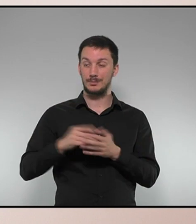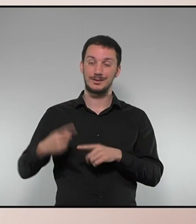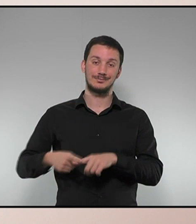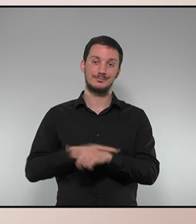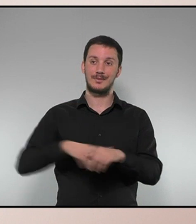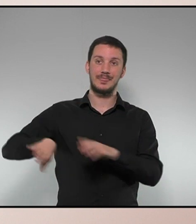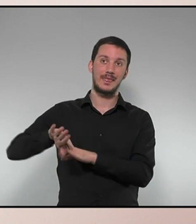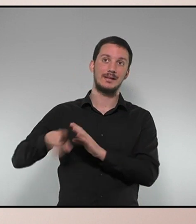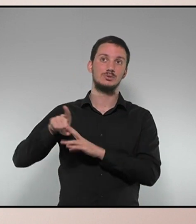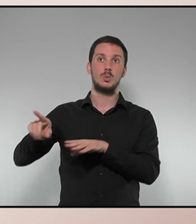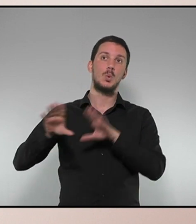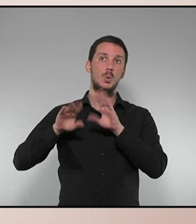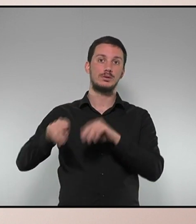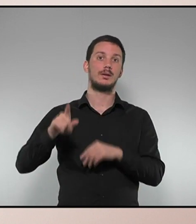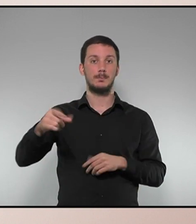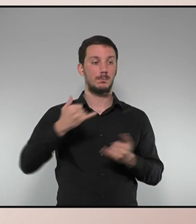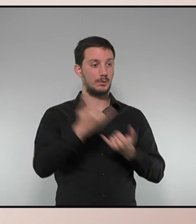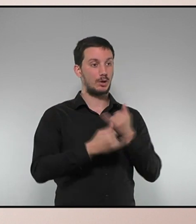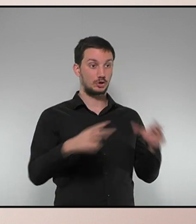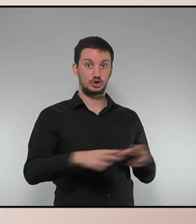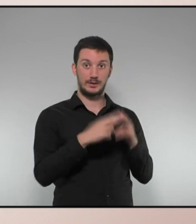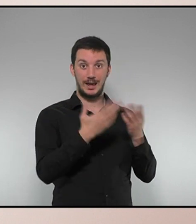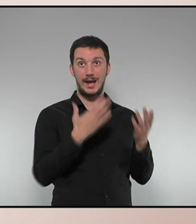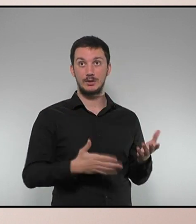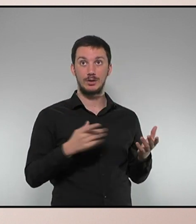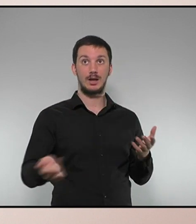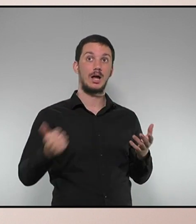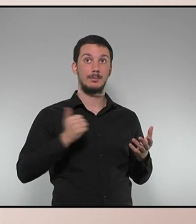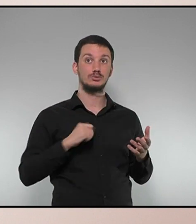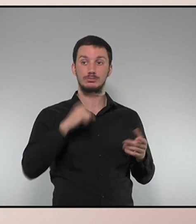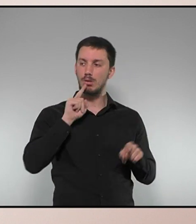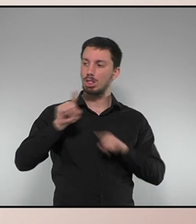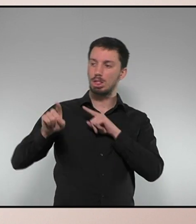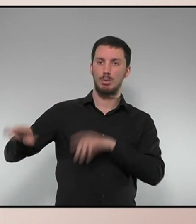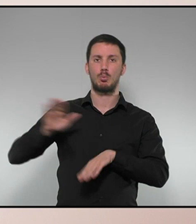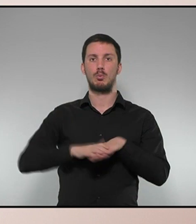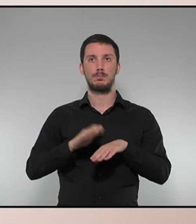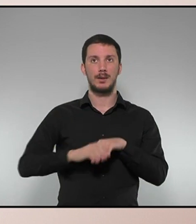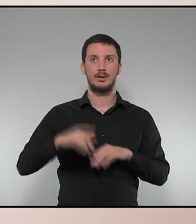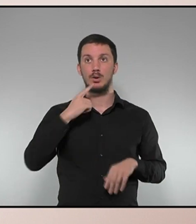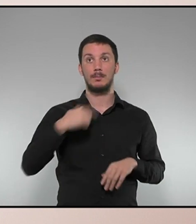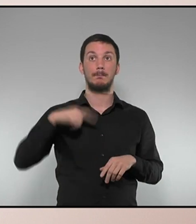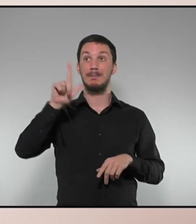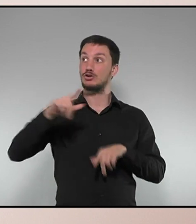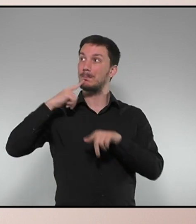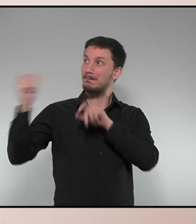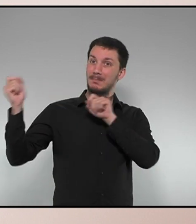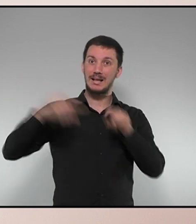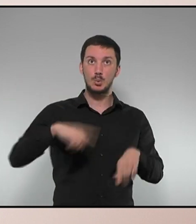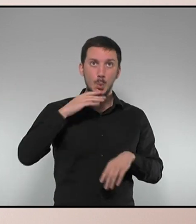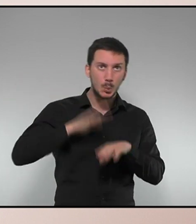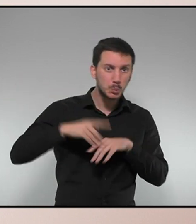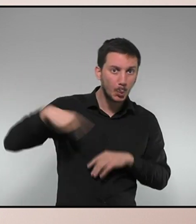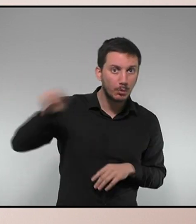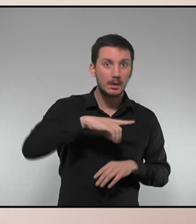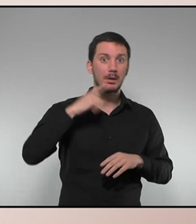dreta el que fa és utilitzar els problemes socials existents per intentar buscar culpables. Els culpables són les persones migrades, els culpables